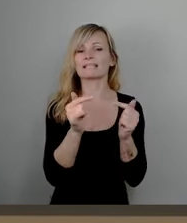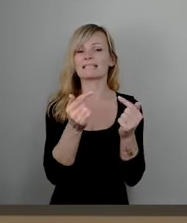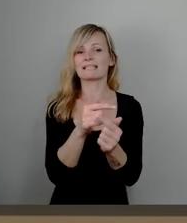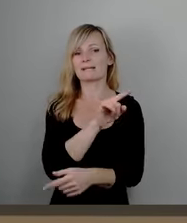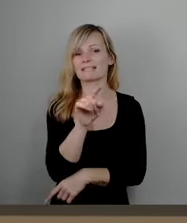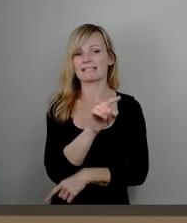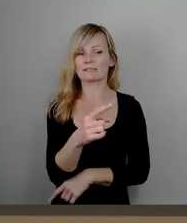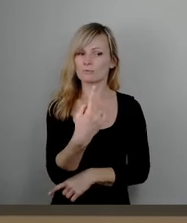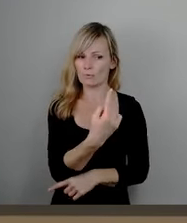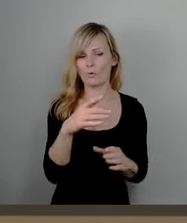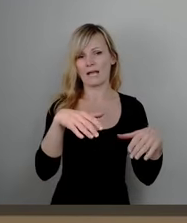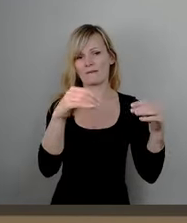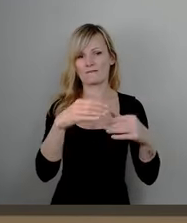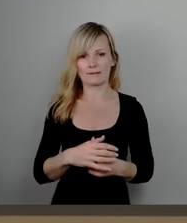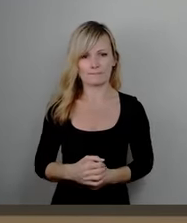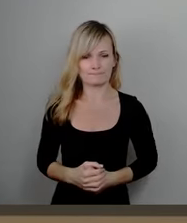Einbringung CDU.